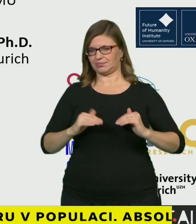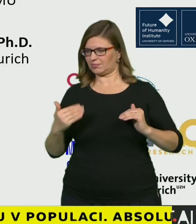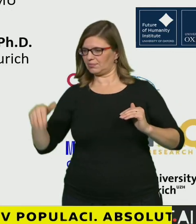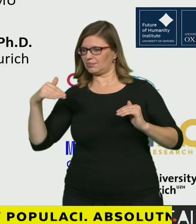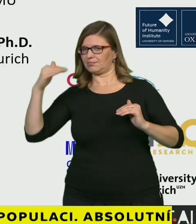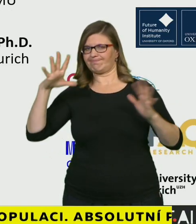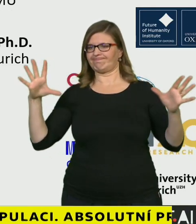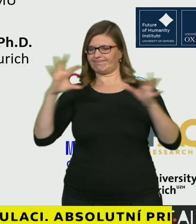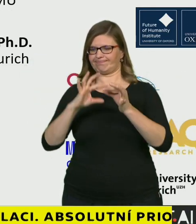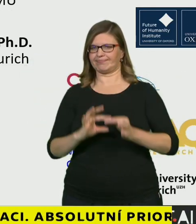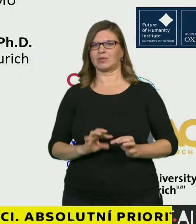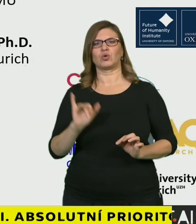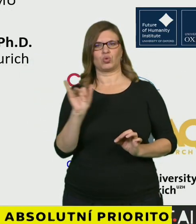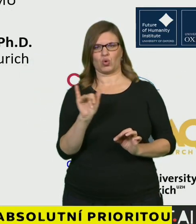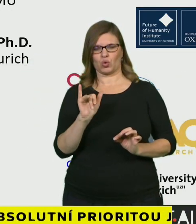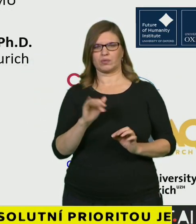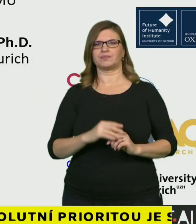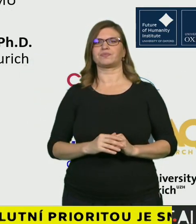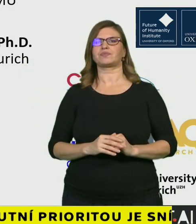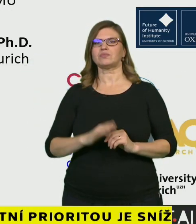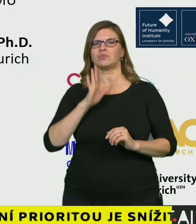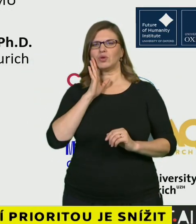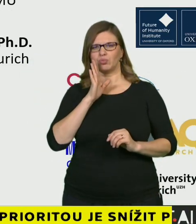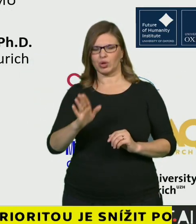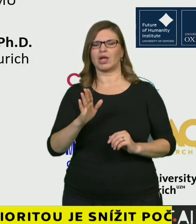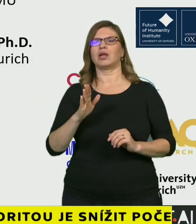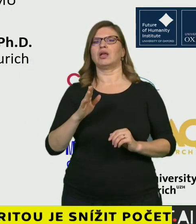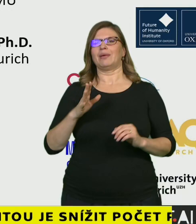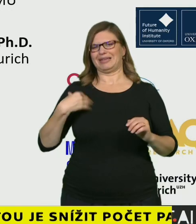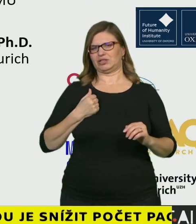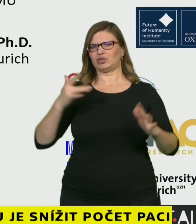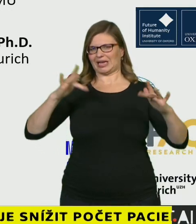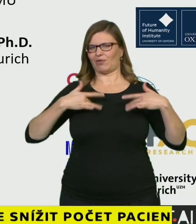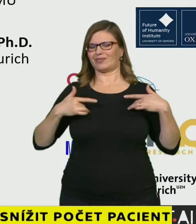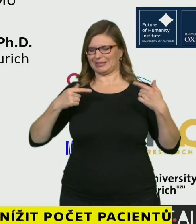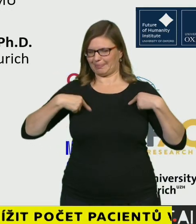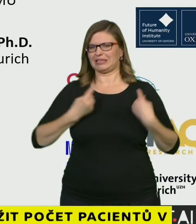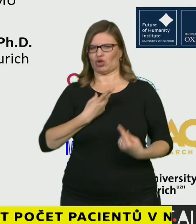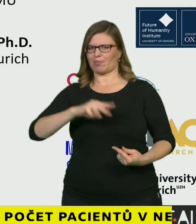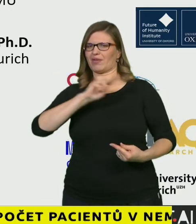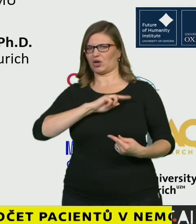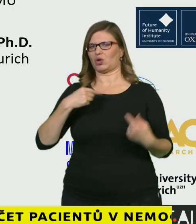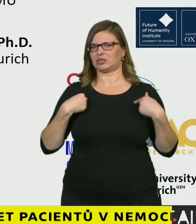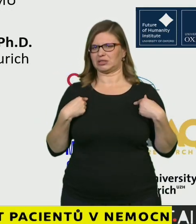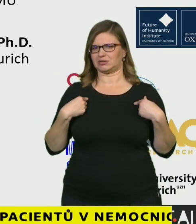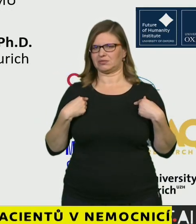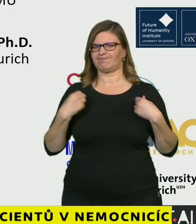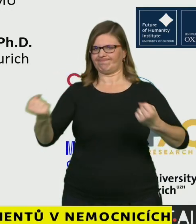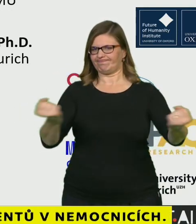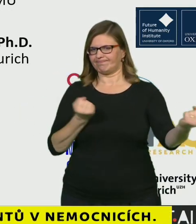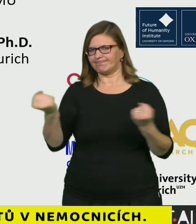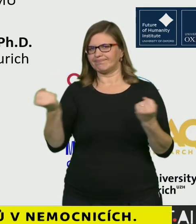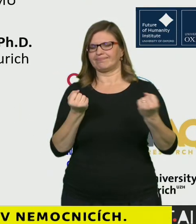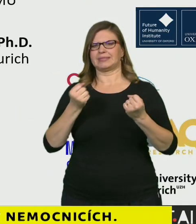riziková nastavení rizikových skóre potom jde za Ministerstvem zdravotnictví, protože to bude orgán, který